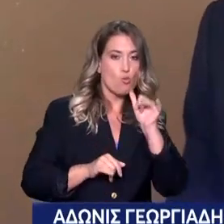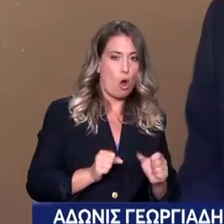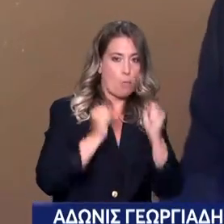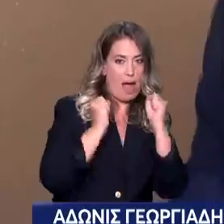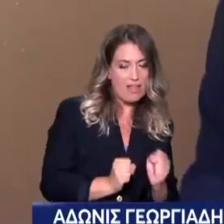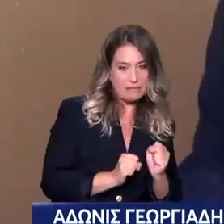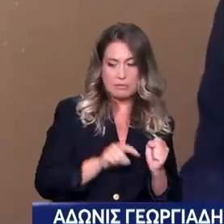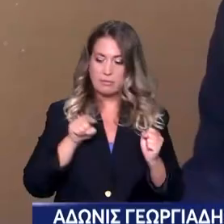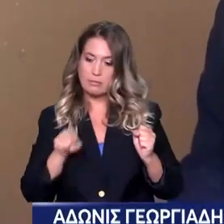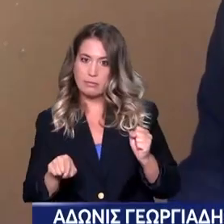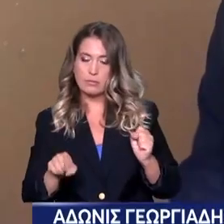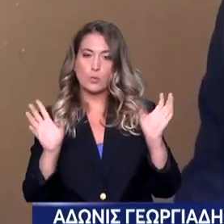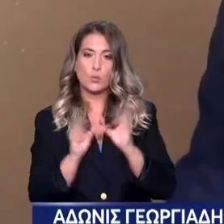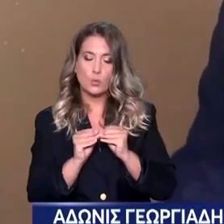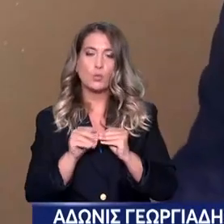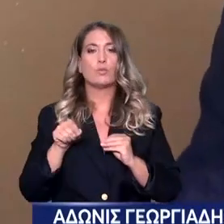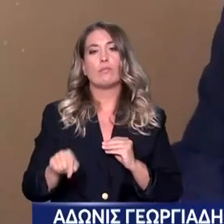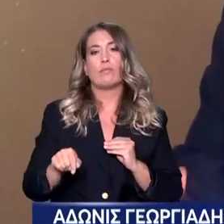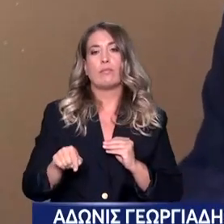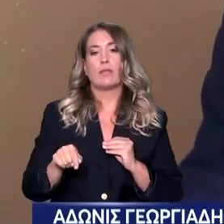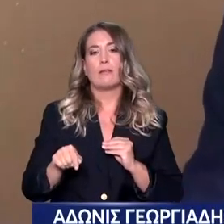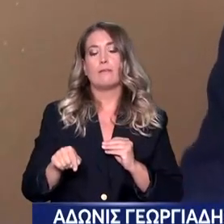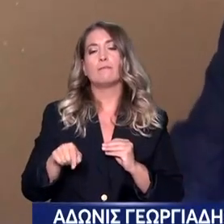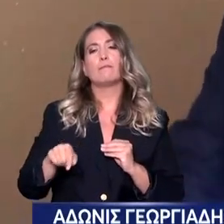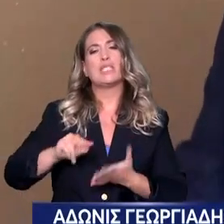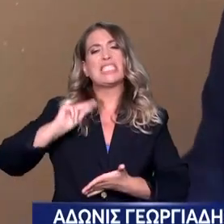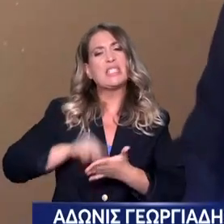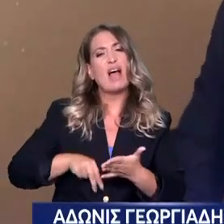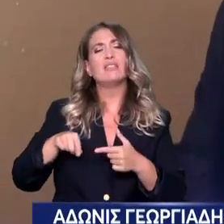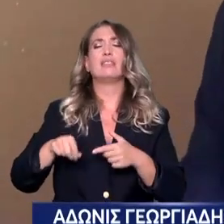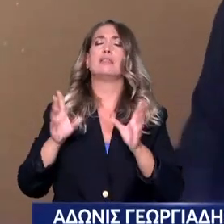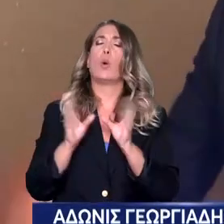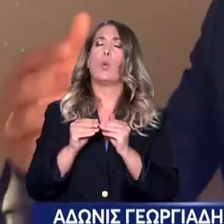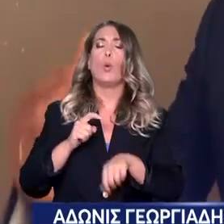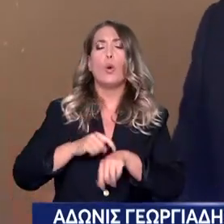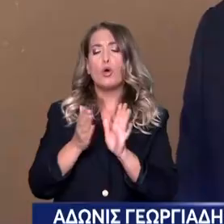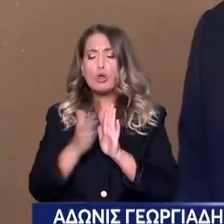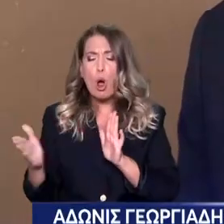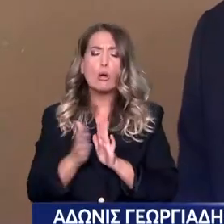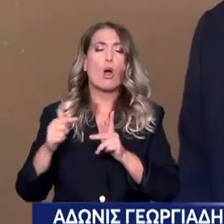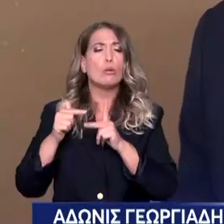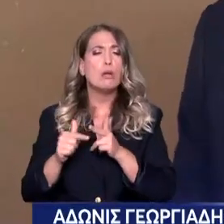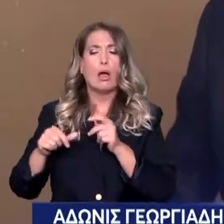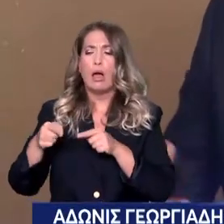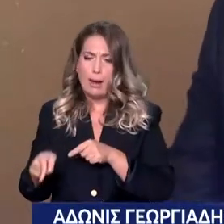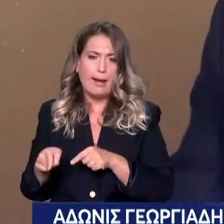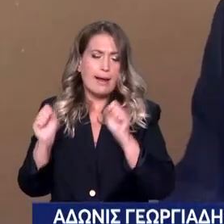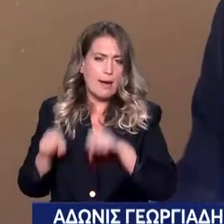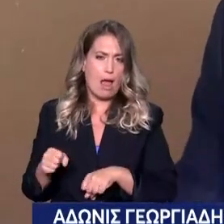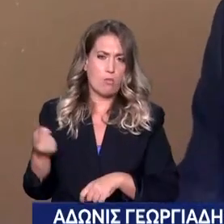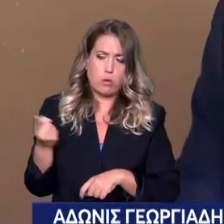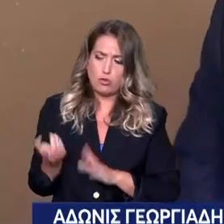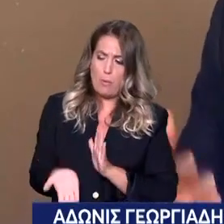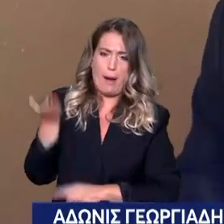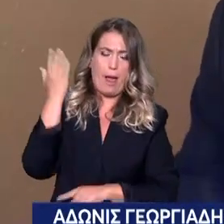υπολοιπόμεθα. Αν μετρήσουμε την κάρτη των οργανικών θέσεων με κάθε σχέση εργασίας, δηλαδή και επικουρικούς και δικαιωβομένους και με μπλοκ παροχής συμπερισσιών, τότε είμαστε πάνω από τις